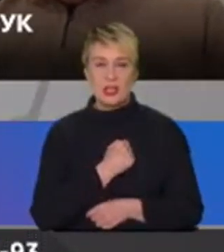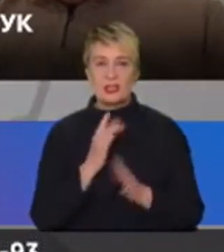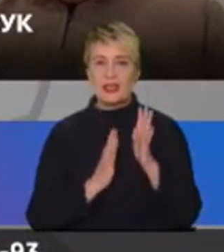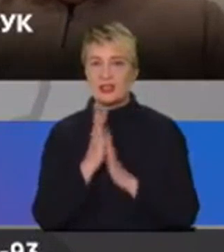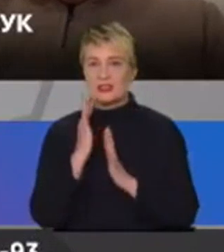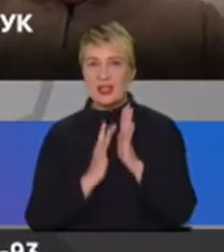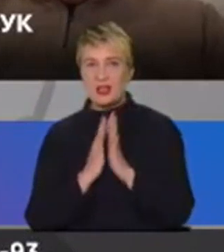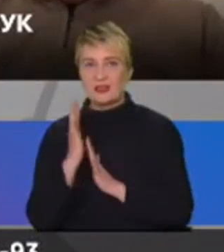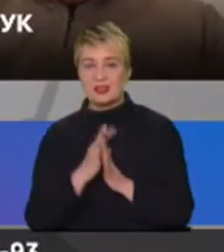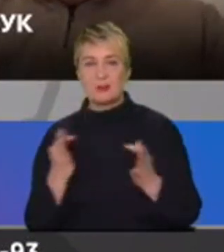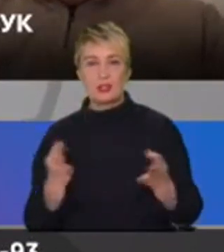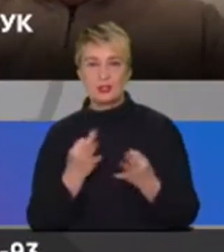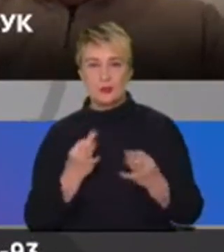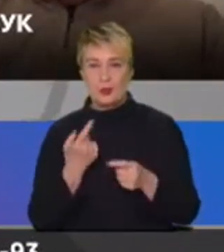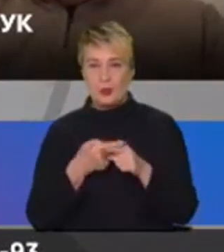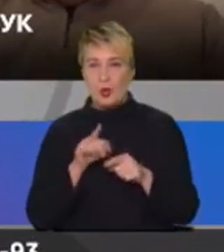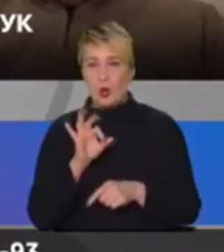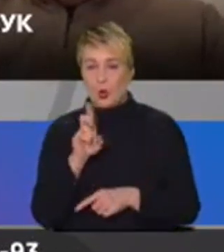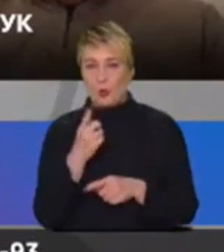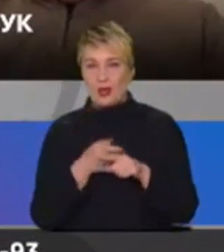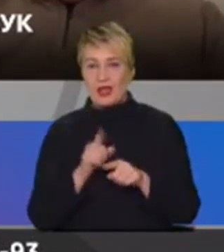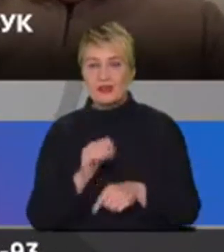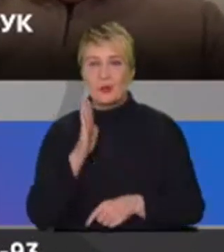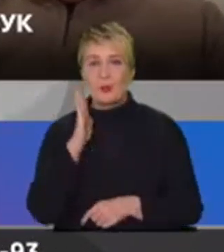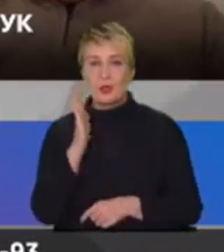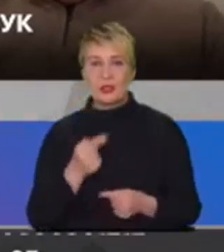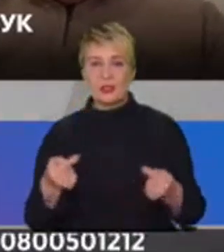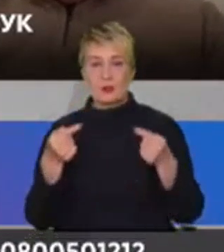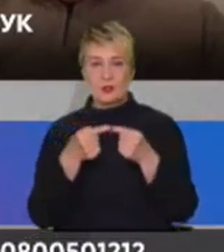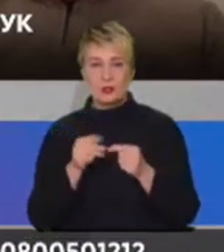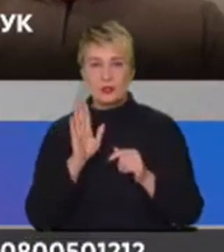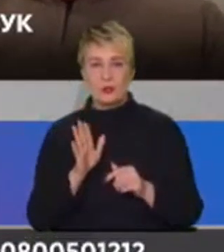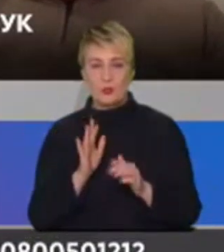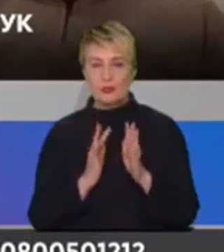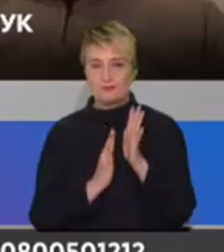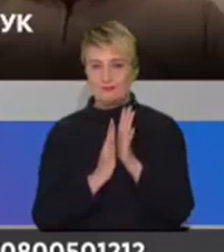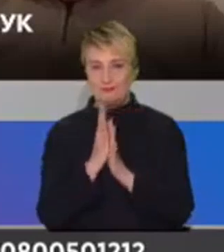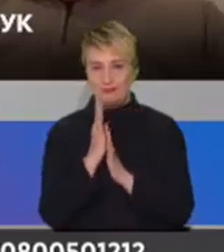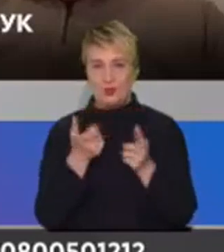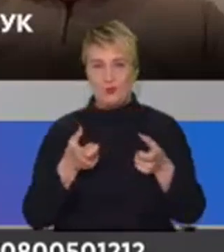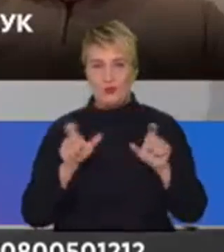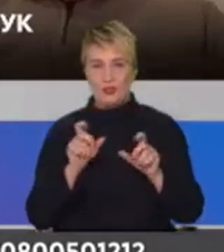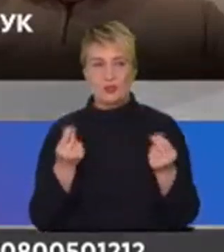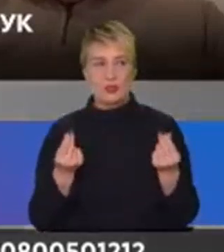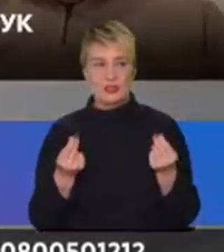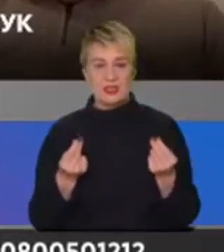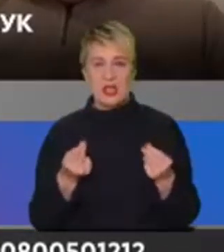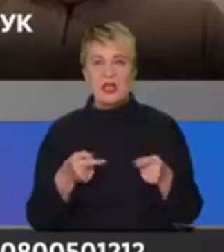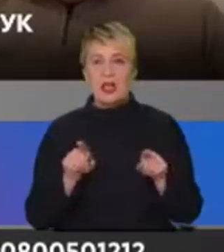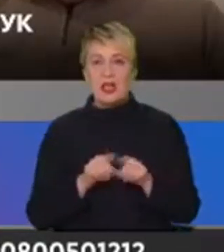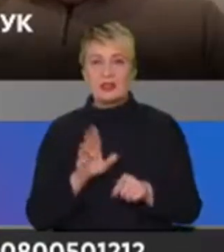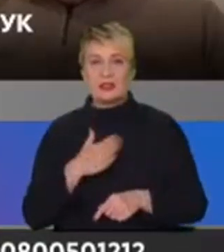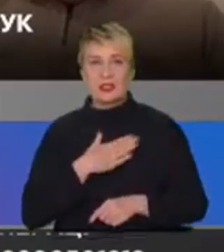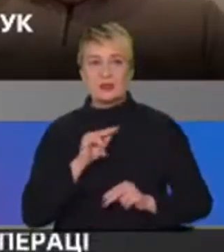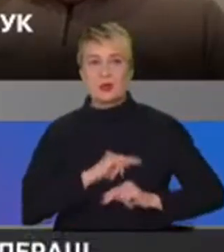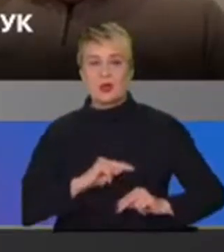чого. Тому прогнози, однозначно, буде расти ціна. Як нашим колегам працювати в цих регіонах, я